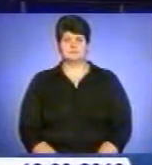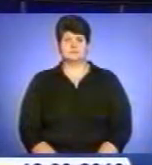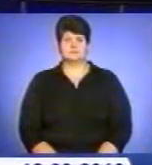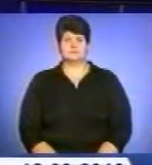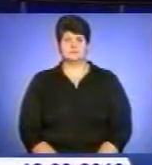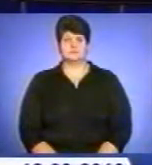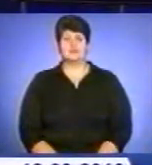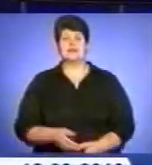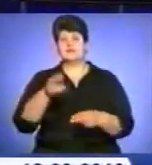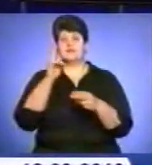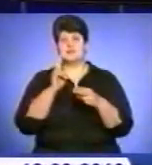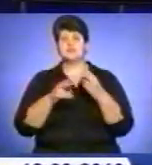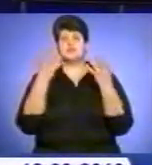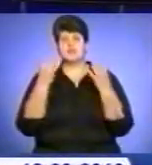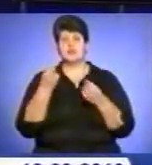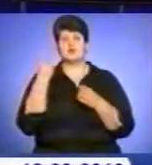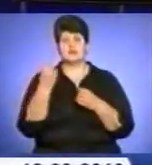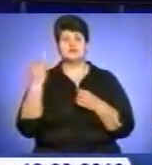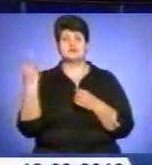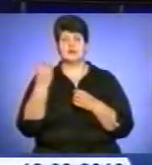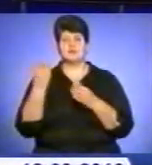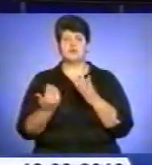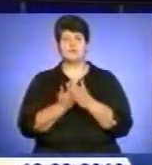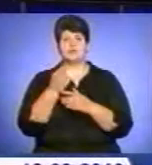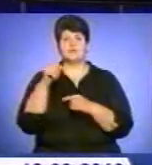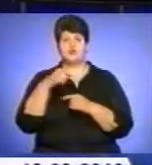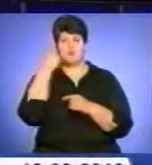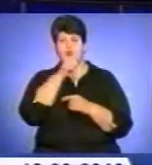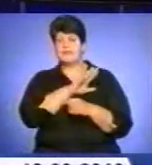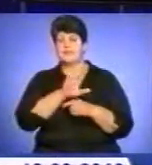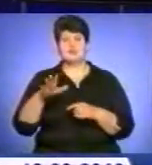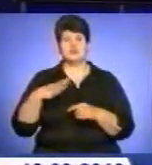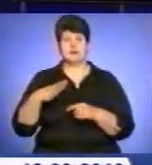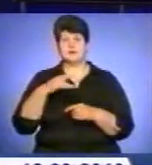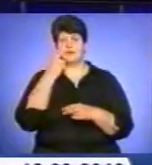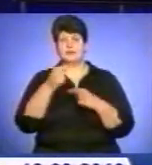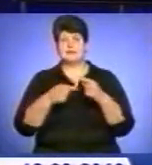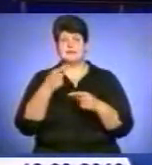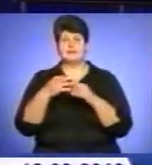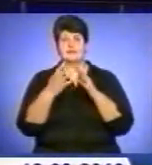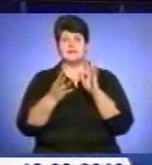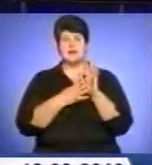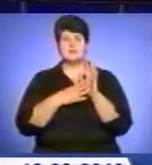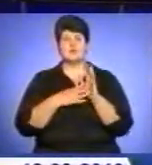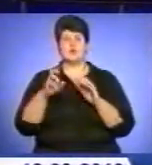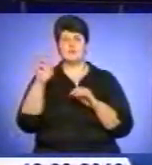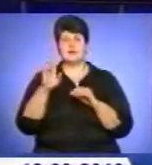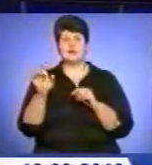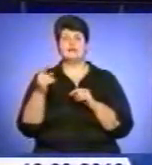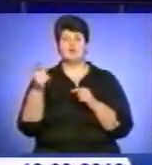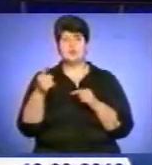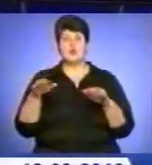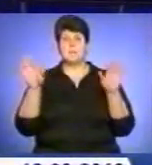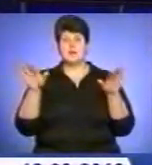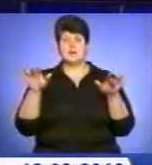І на завершенні ще одна цікава новина. Цього року, не чекаючи традиційно 19 березня, на Тернопільщину